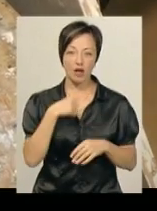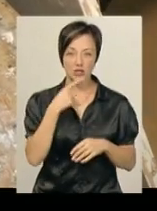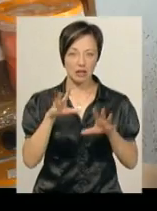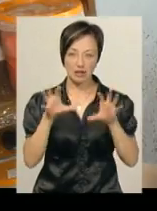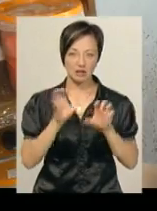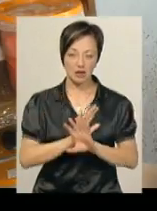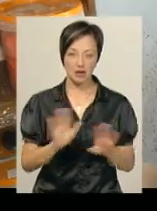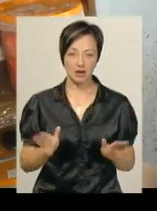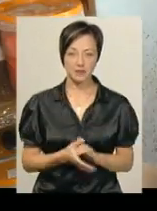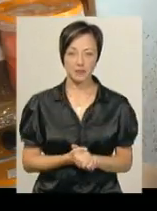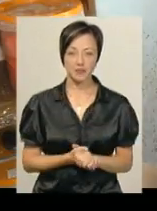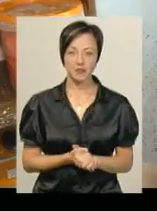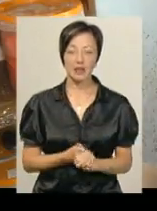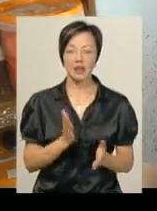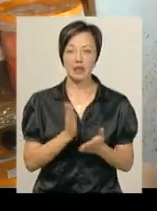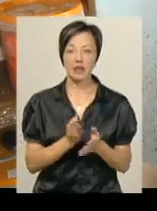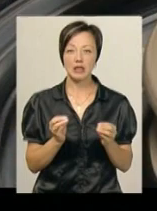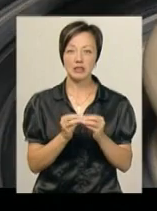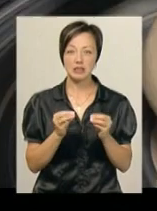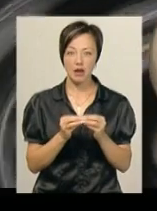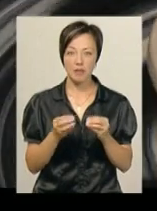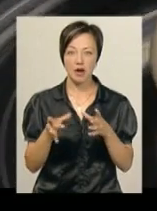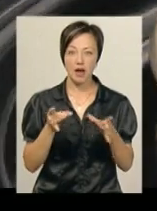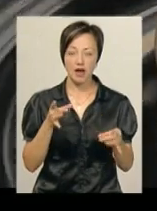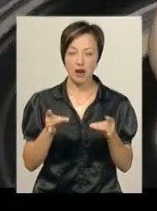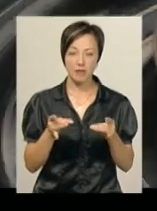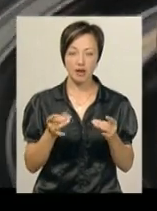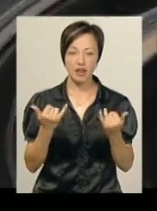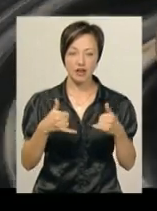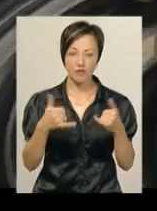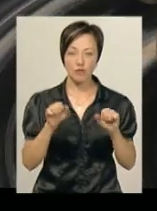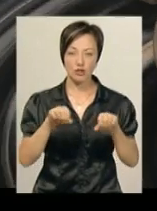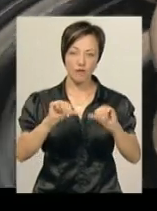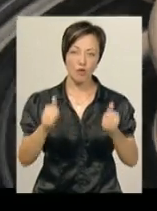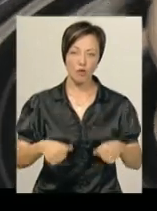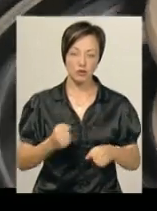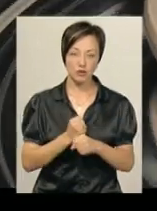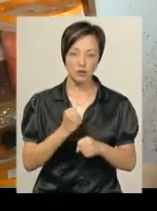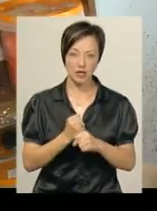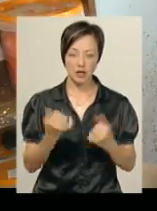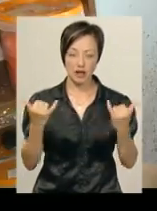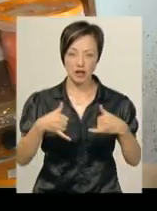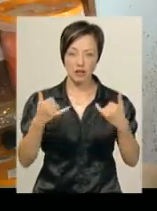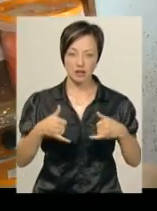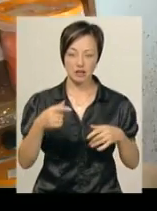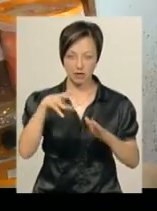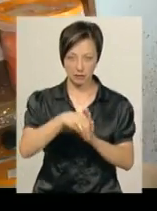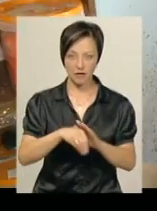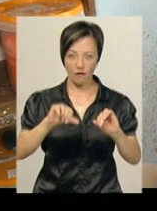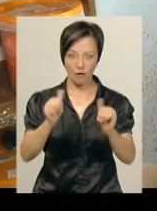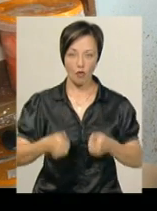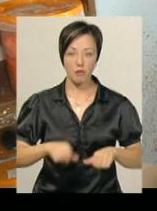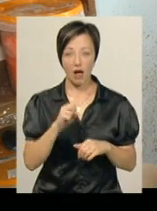сприймає. Є в тій самій кераміці литво, це можна зробити в формі і лити вироби в тій формі.